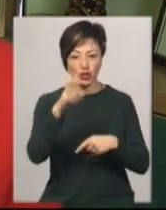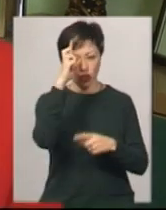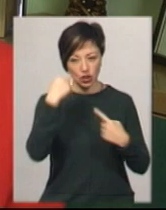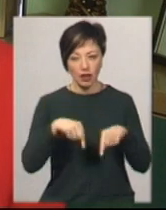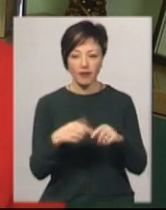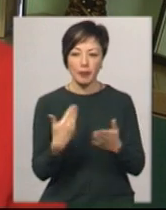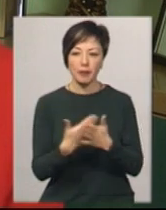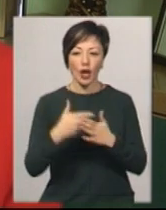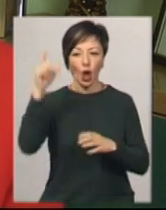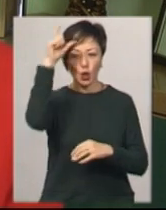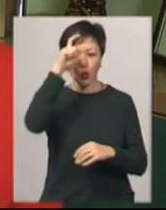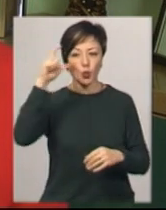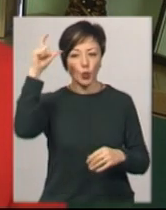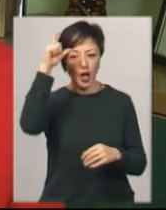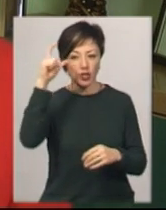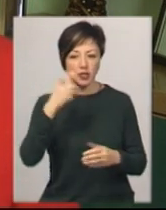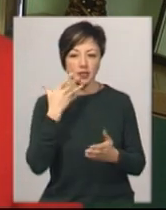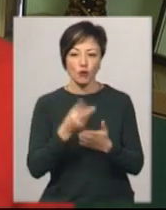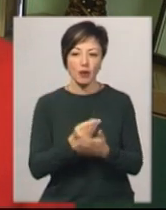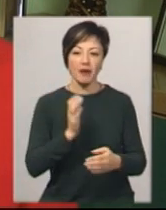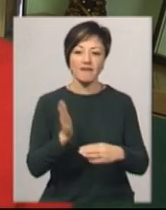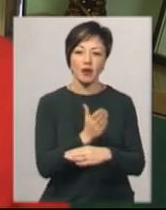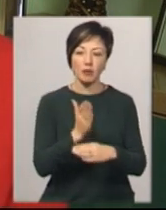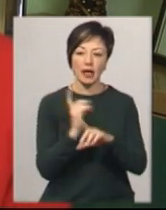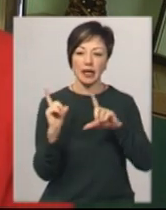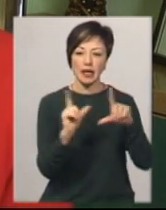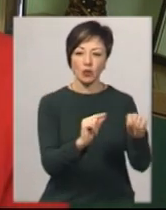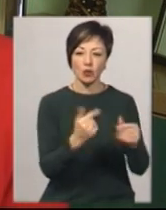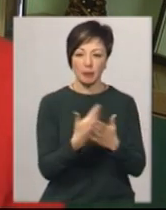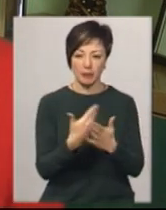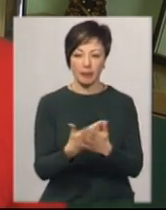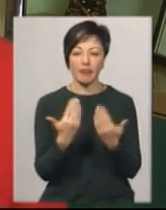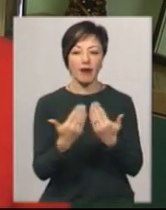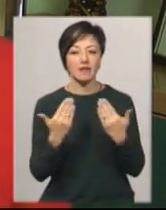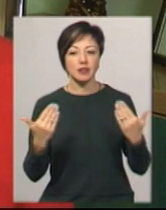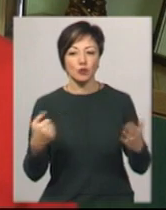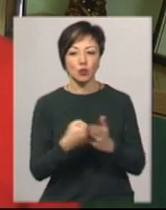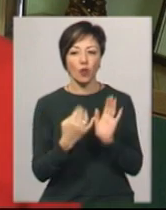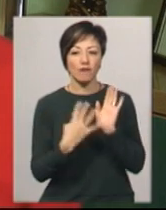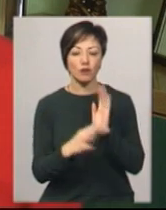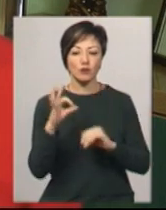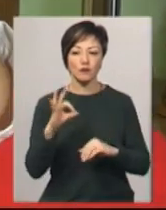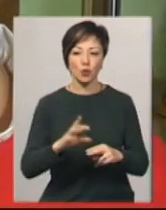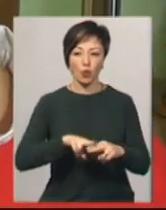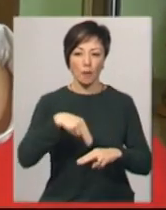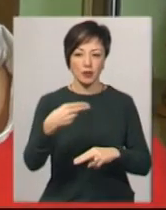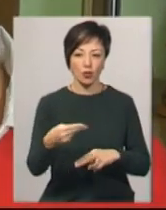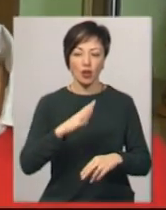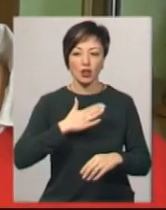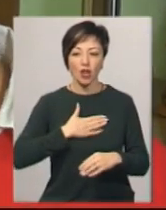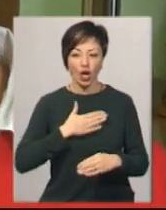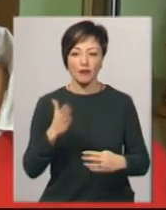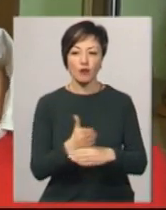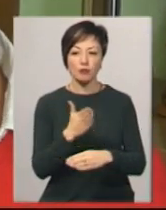наприклад, Туреччина своїм виробникам, які їдуть на виставку, до 90% компенсує. Наші